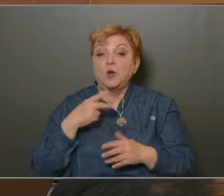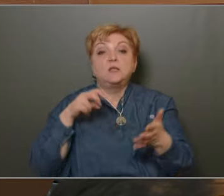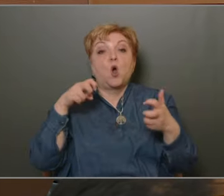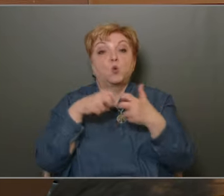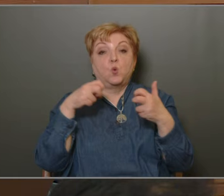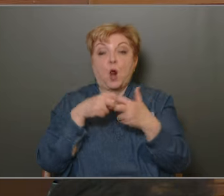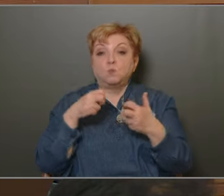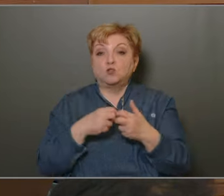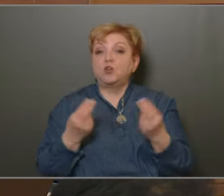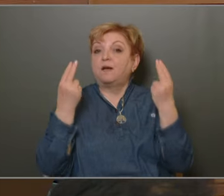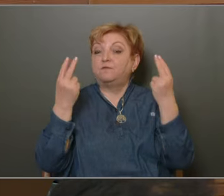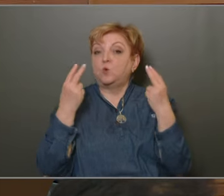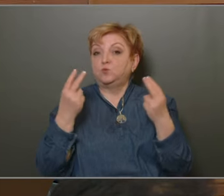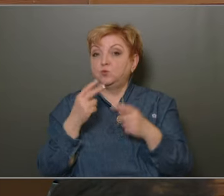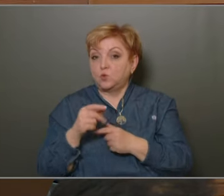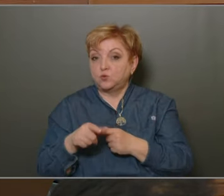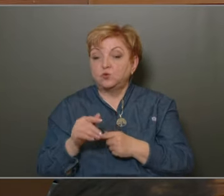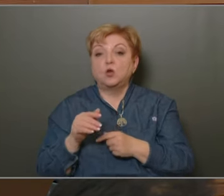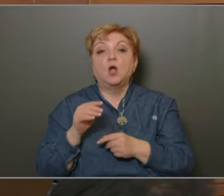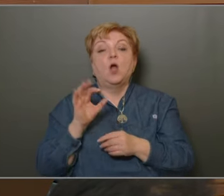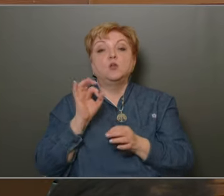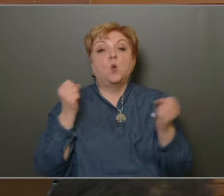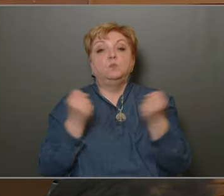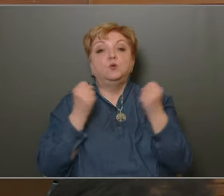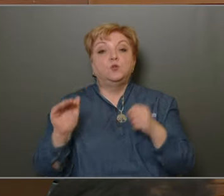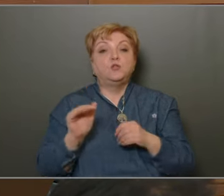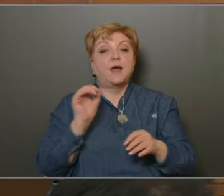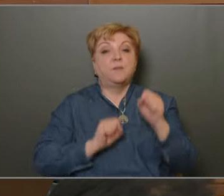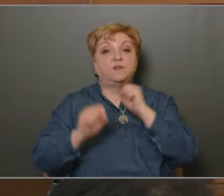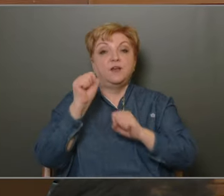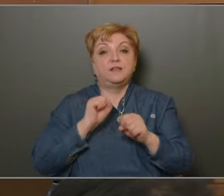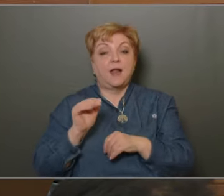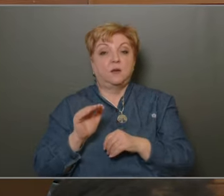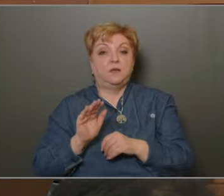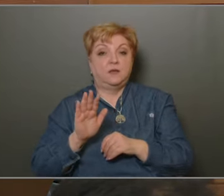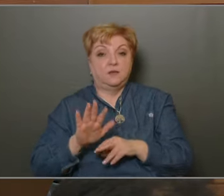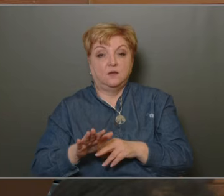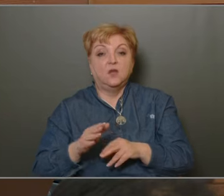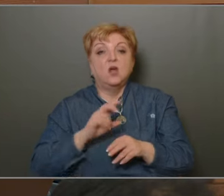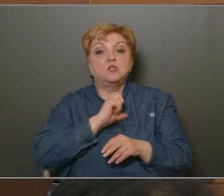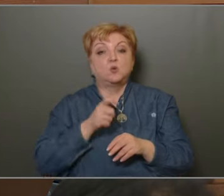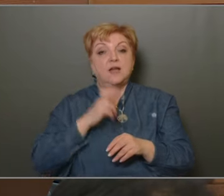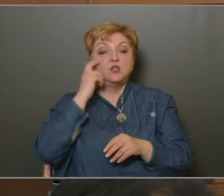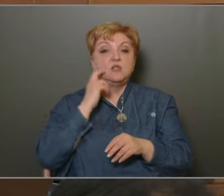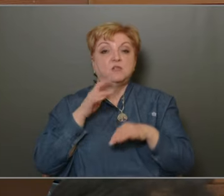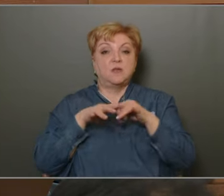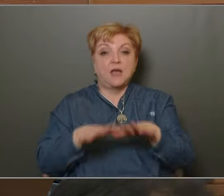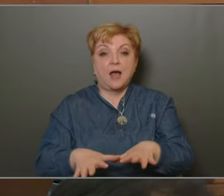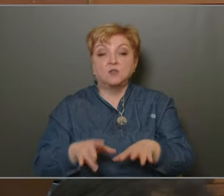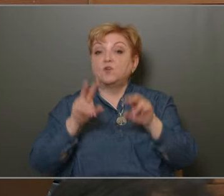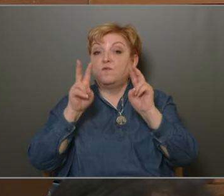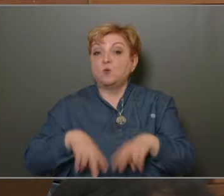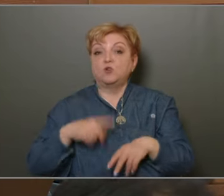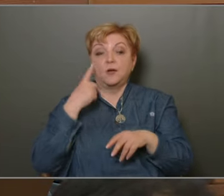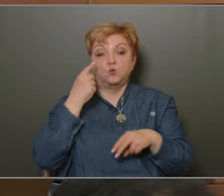Ez a rugalmasság szintén fontos pillére a jól működő gyermekvédelmi rendszernek, a szociális intézményhálózatnak és annak, hogy valóságosan